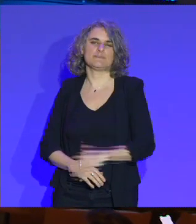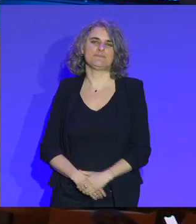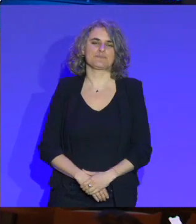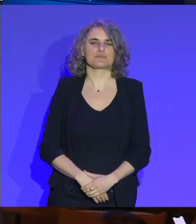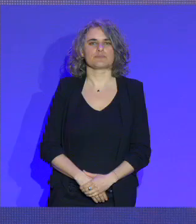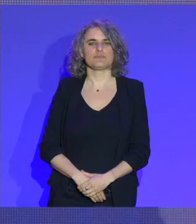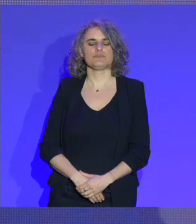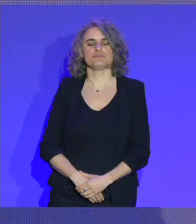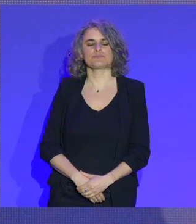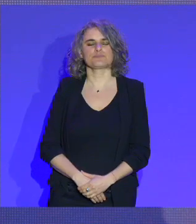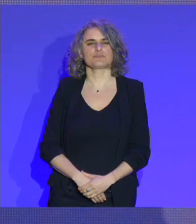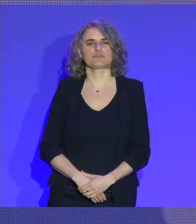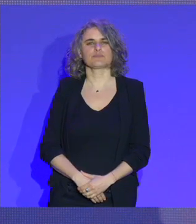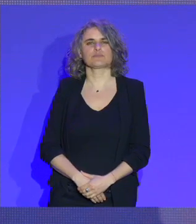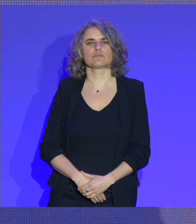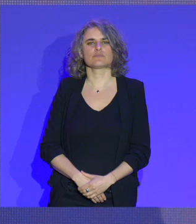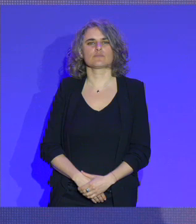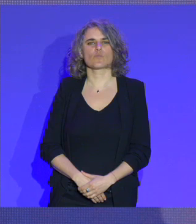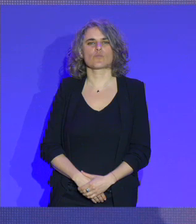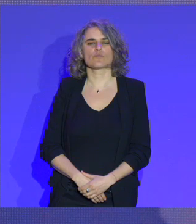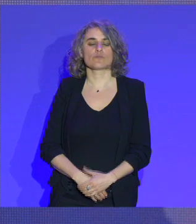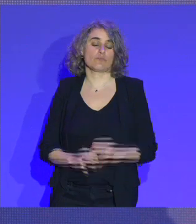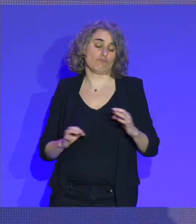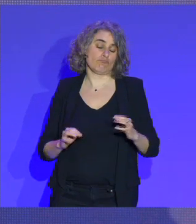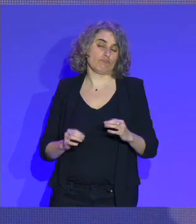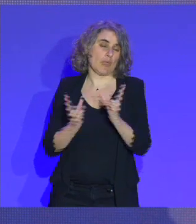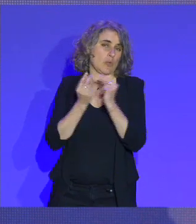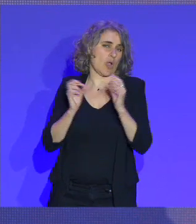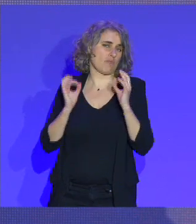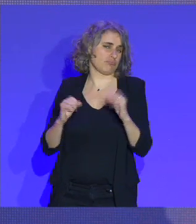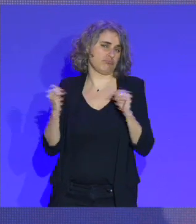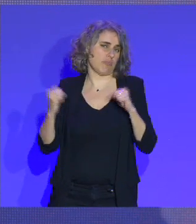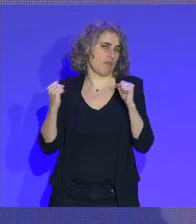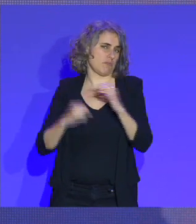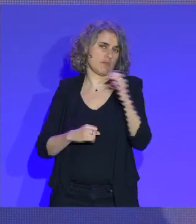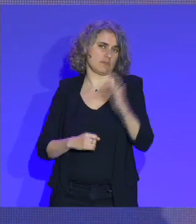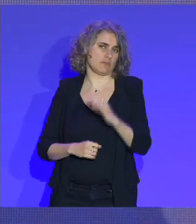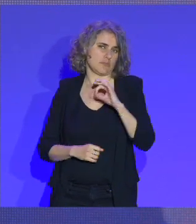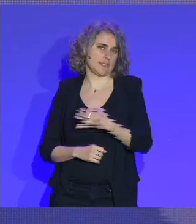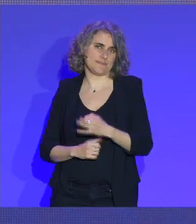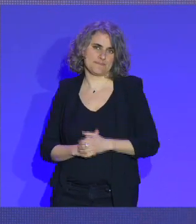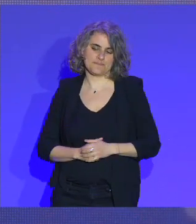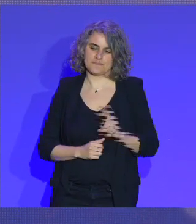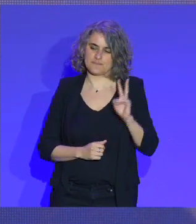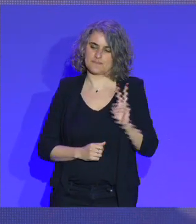Sur l'objectif, évidemment, je le partage. et il va falloir retrouver, y